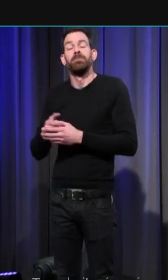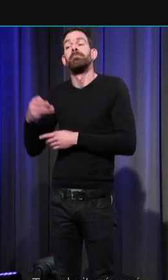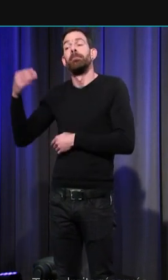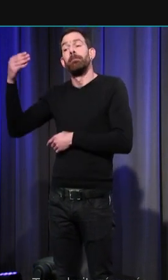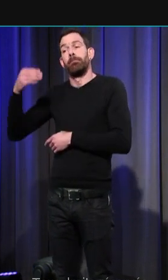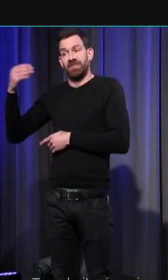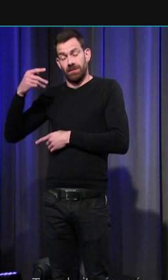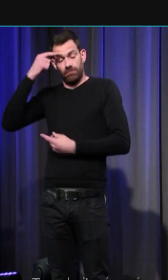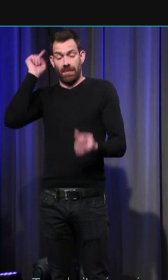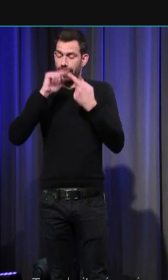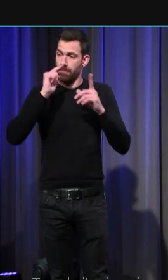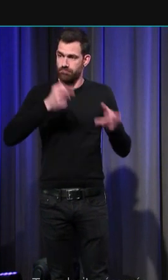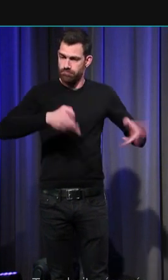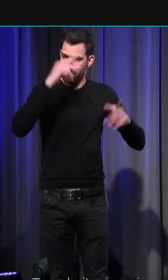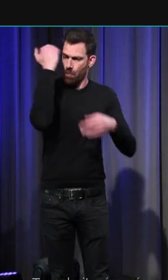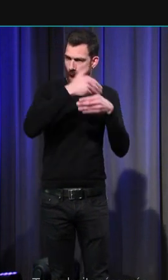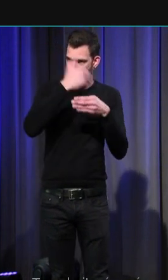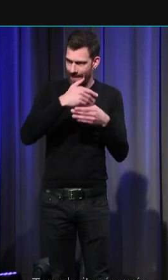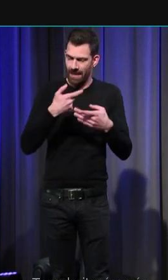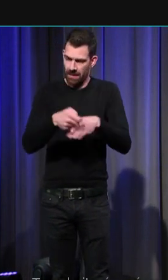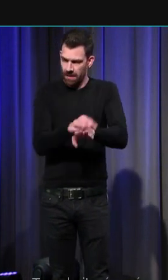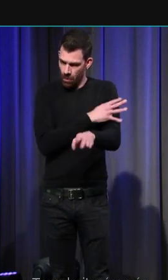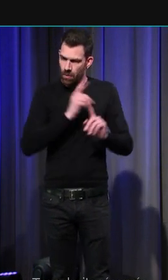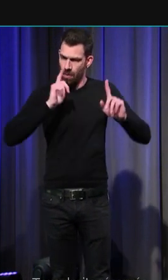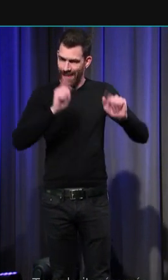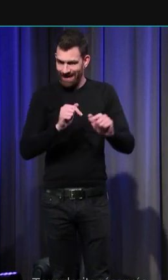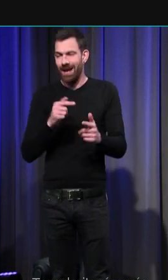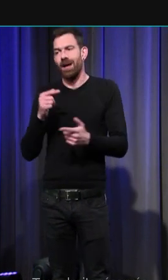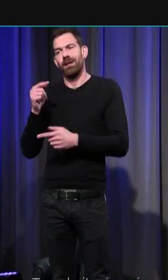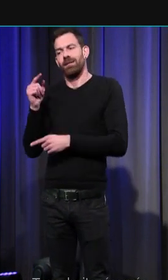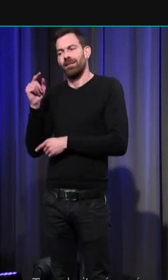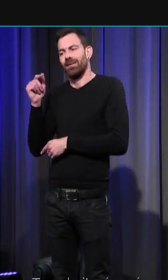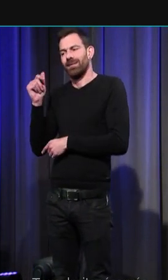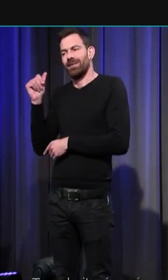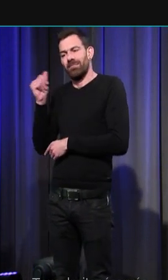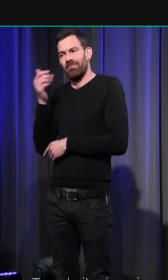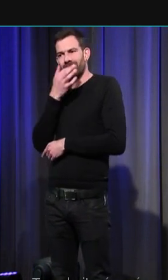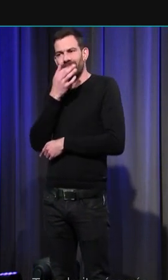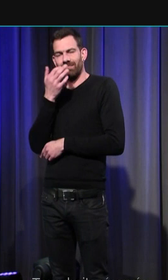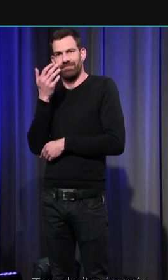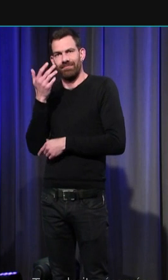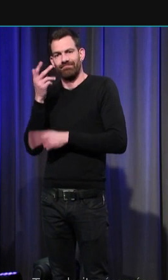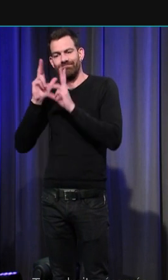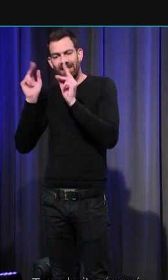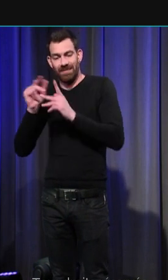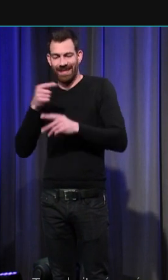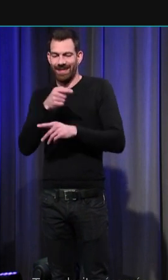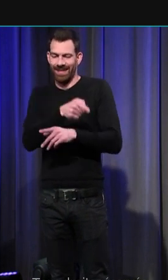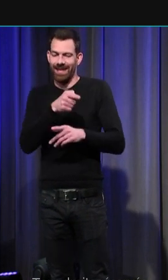émotif, nous apprend aussi autre chose qui va profondément influencer la façon de prendre en compte les émotions.